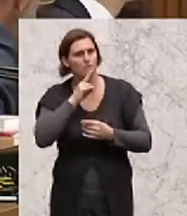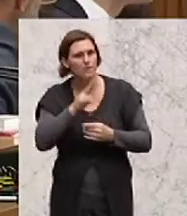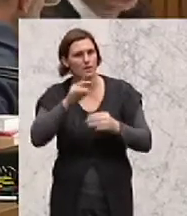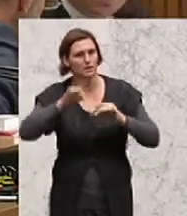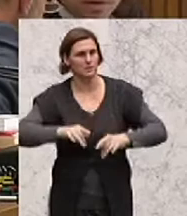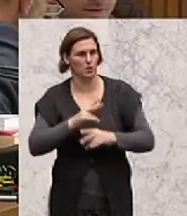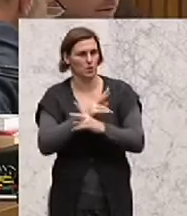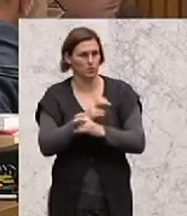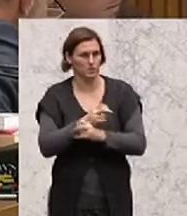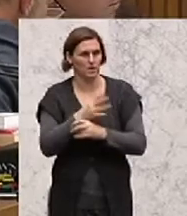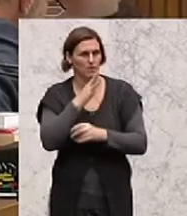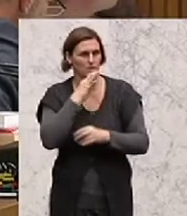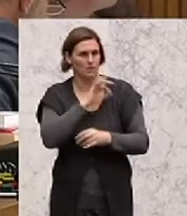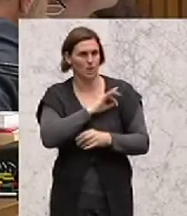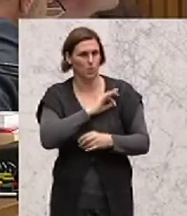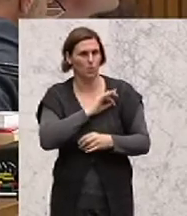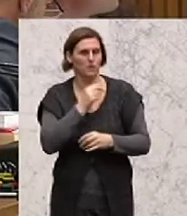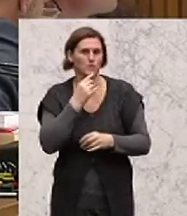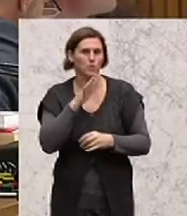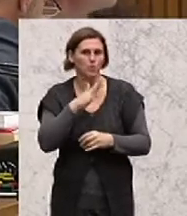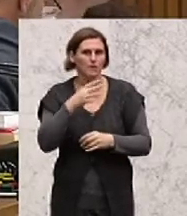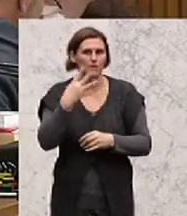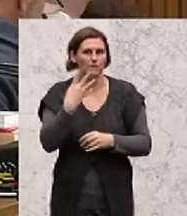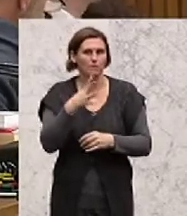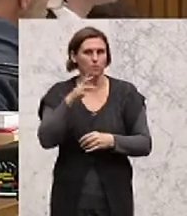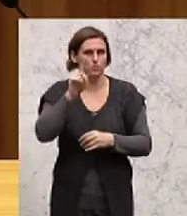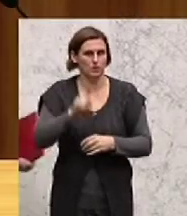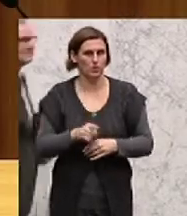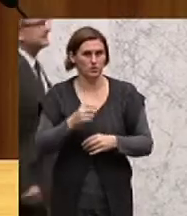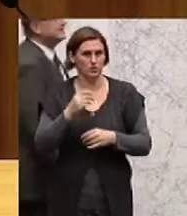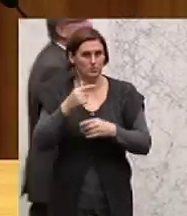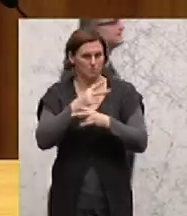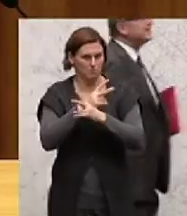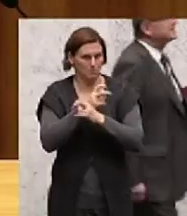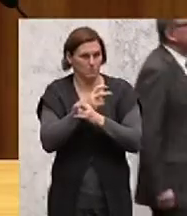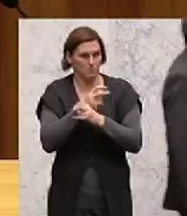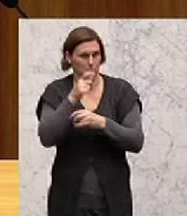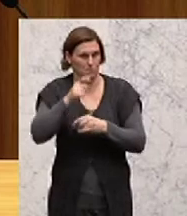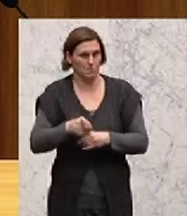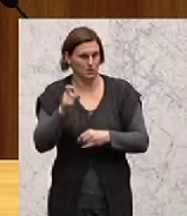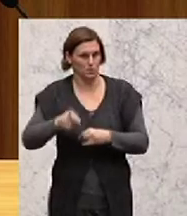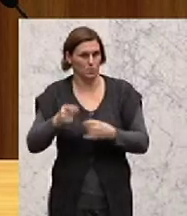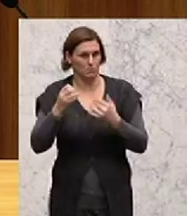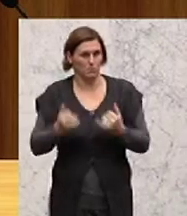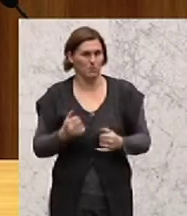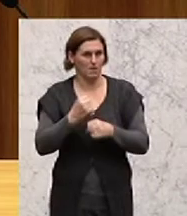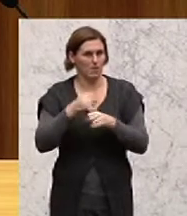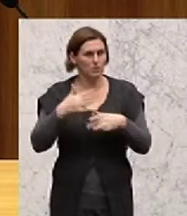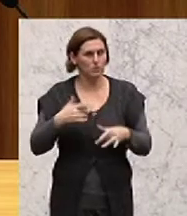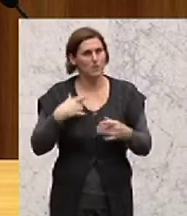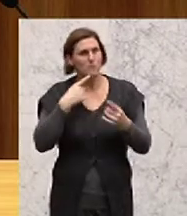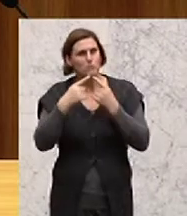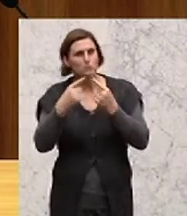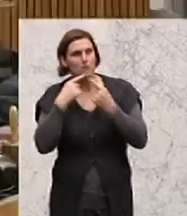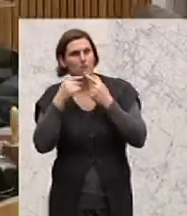erwähnt, es sind 400.000 Menschen in Österreich derzeit arbeitslos. Wir reden darüber, was passieren